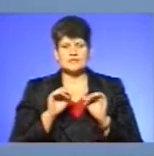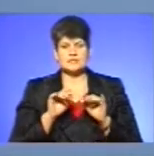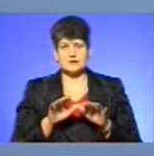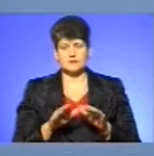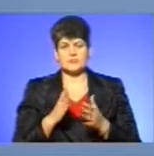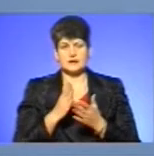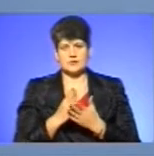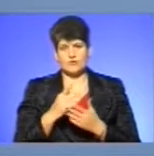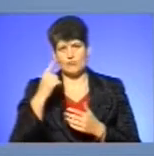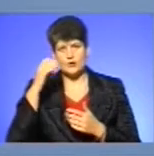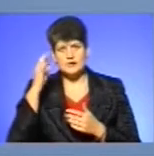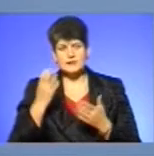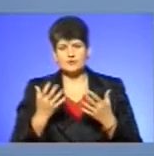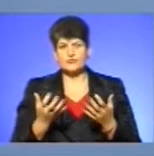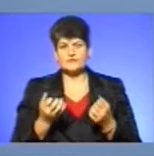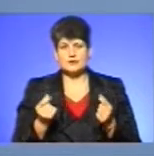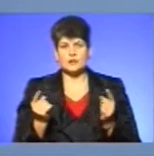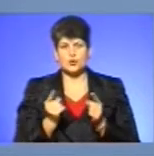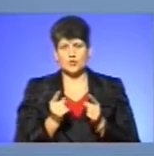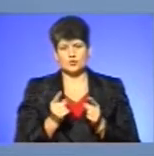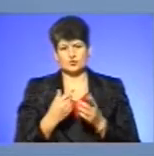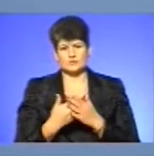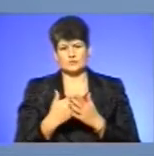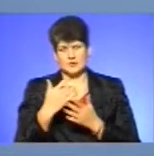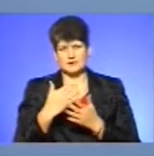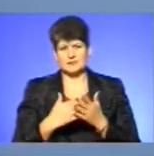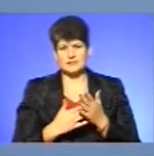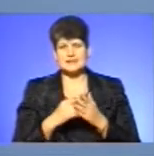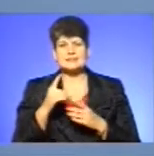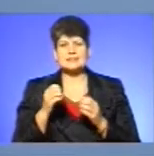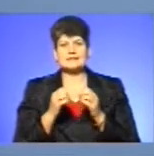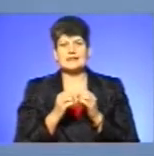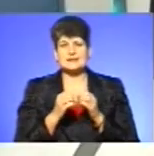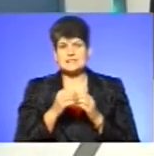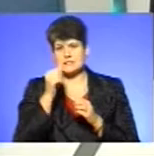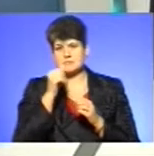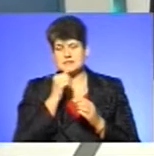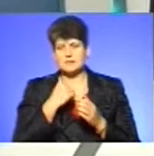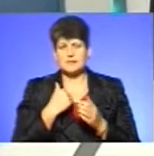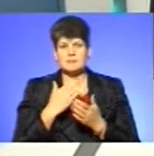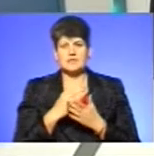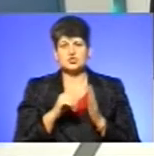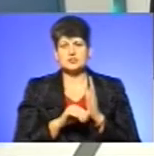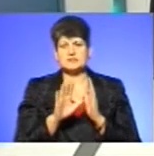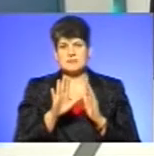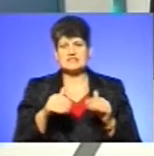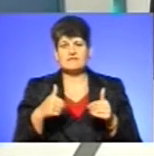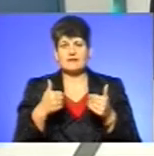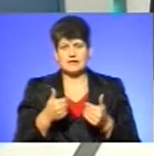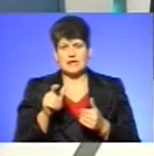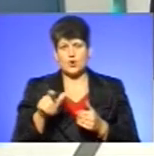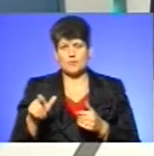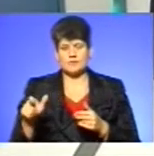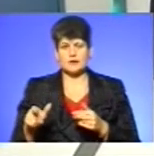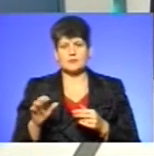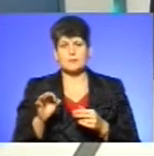поліції. Якщо взяти коротку статистику, то за 10 місяців ми мали 65 зв'ярних громадян по безусі